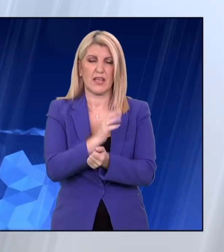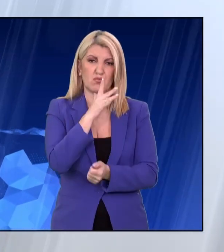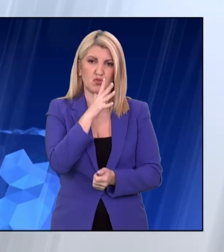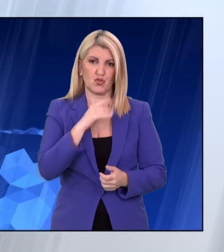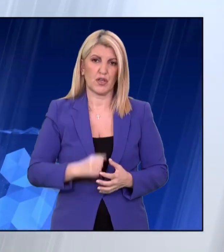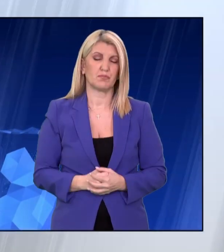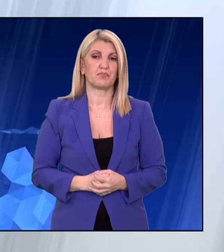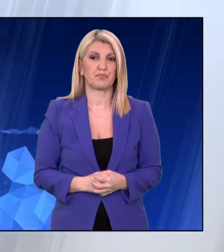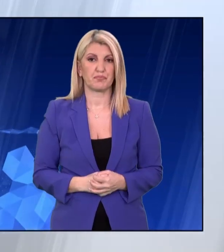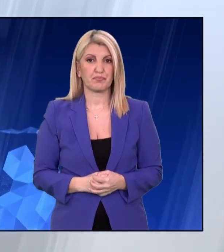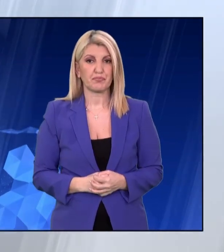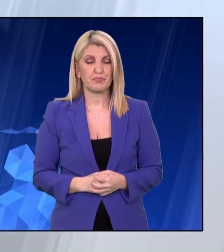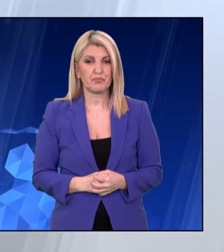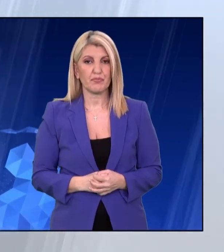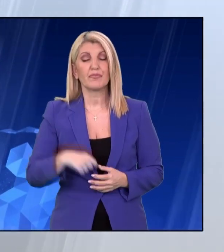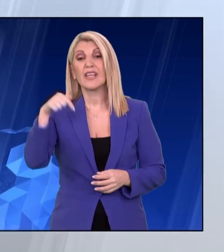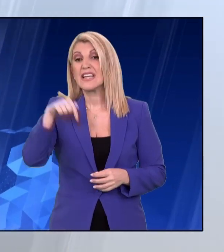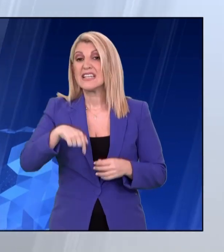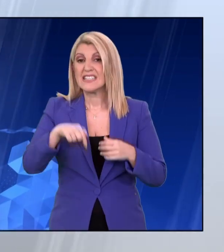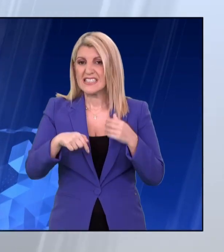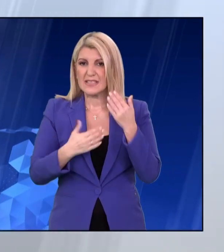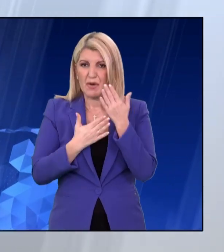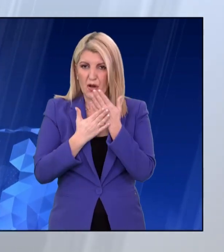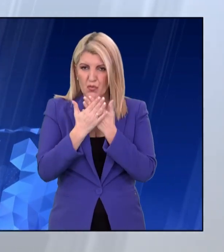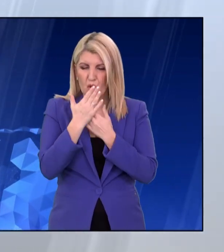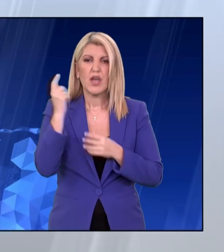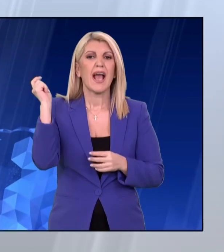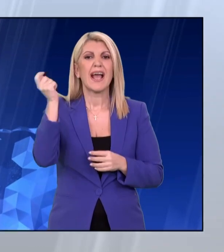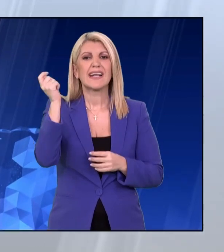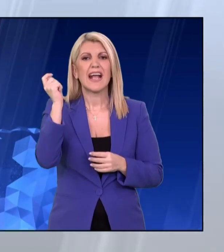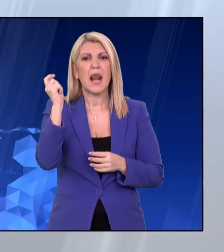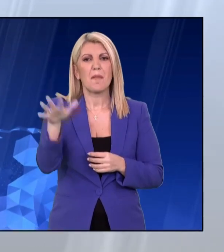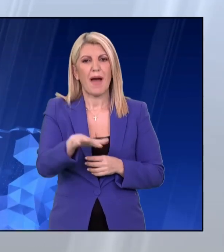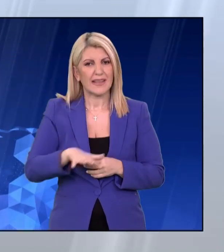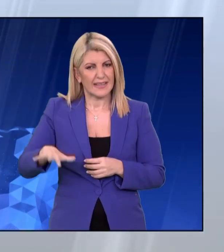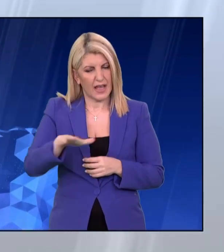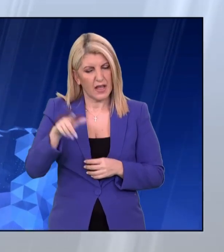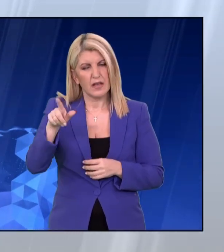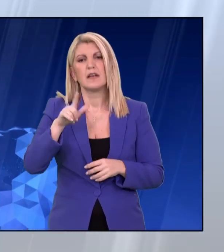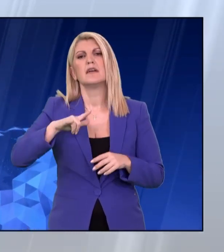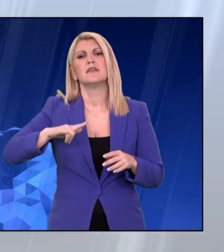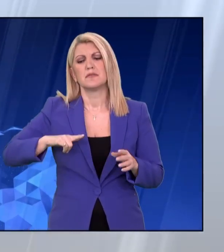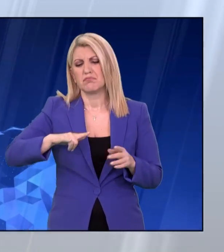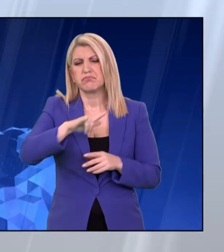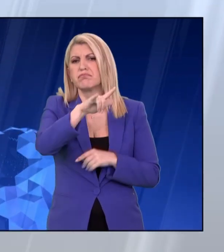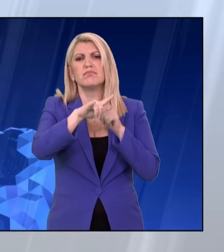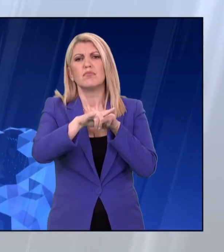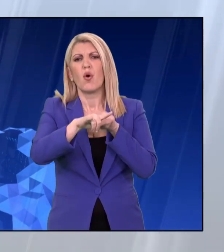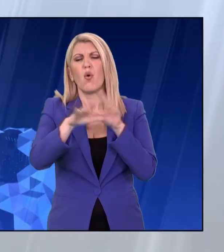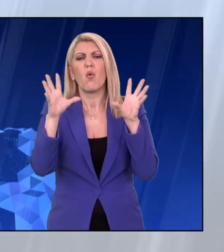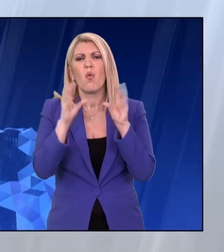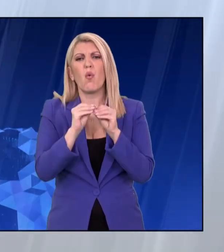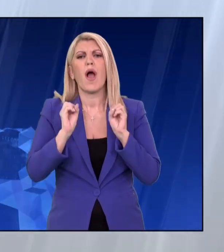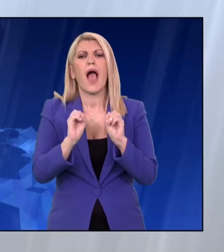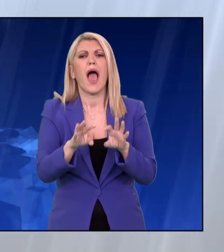Νεκρός ανασύρθηκε σήμερα το πρωί ο χειριστής του εκπαιδευτικού αεροσκάφου στις πολεμικής αεροπορίας που συνετρίβει νωρίτερα στην Καλαμάτα.